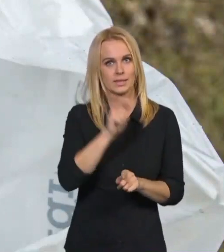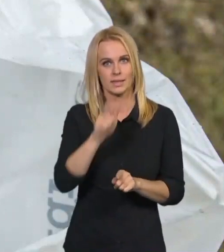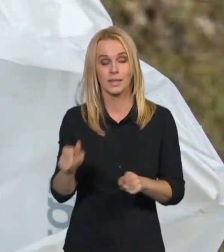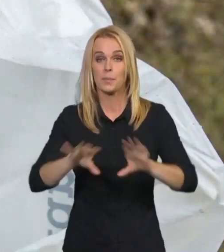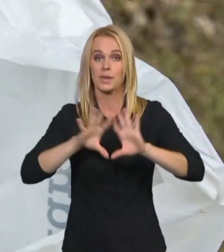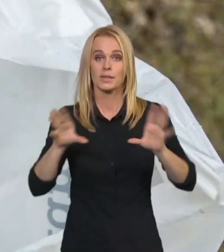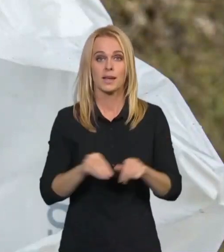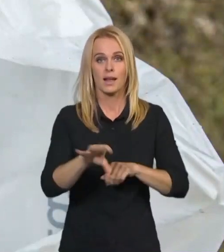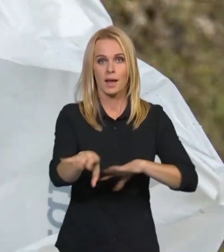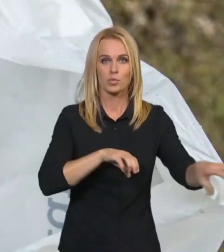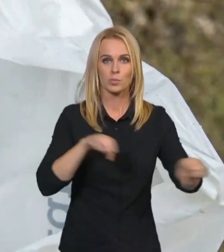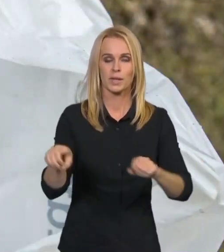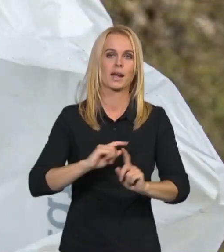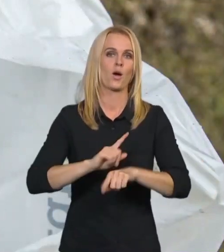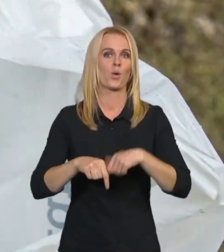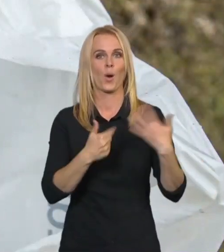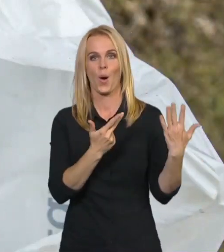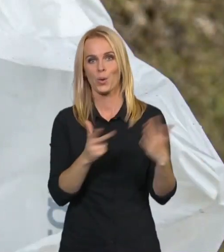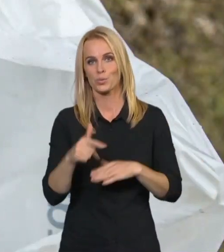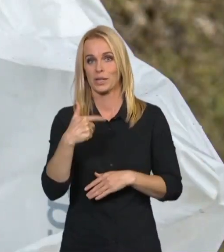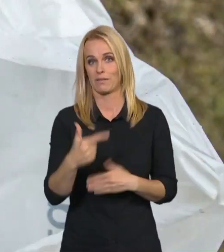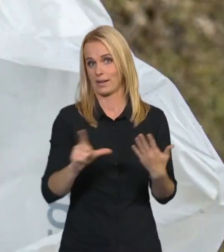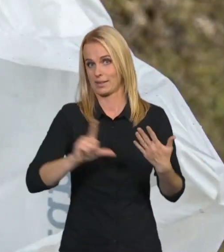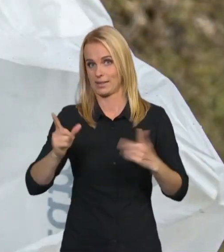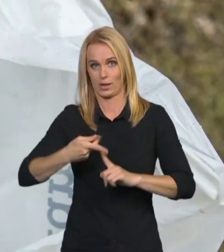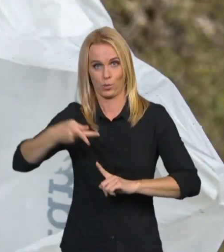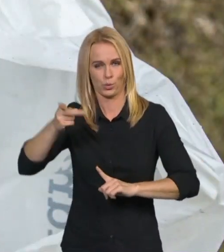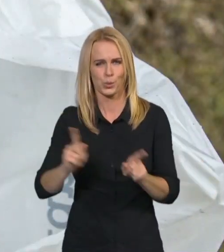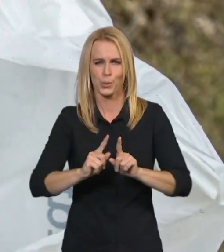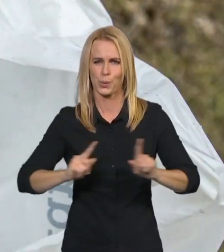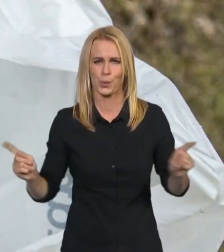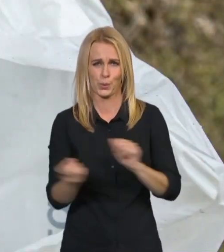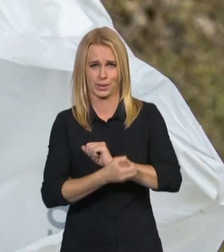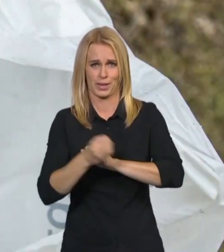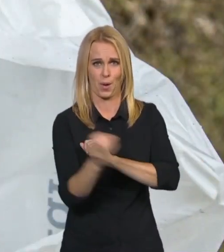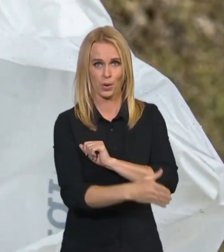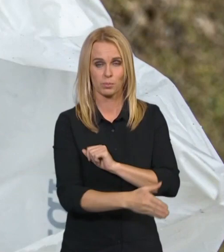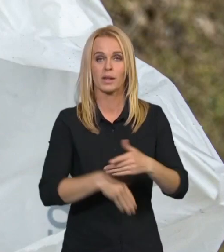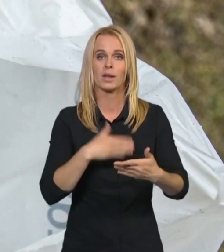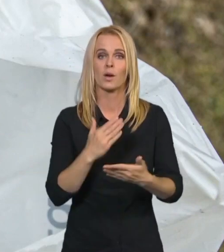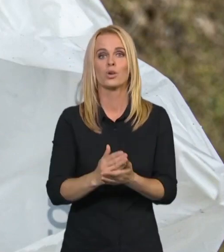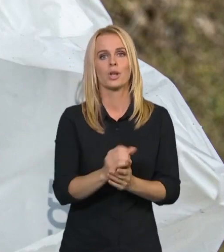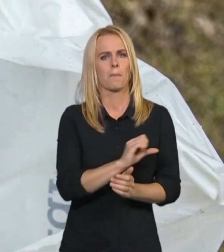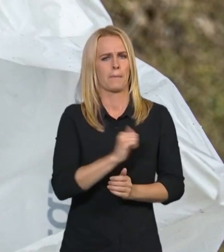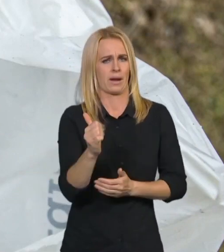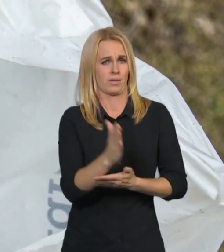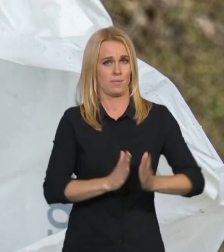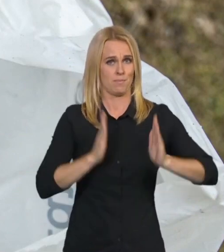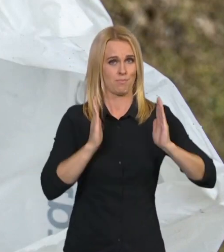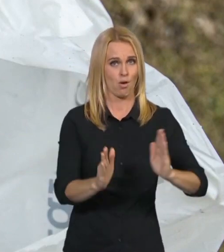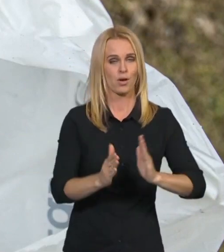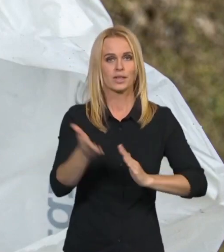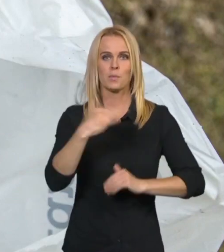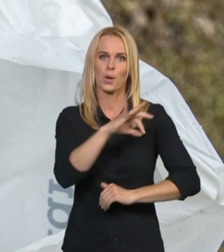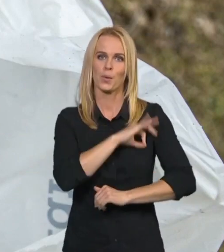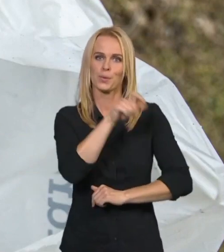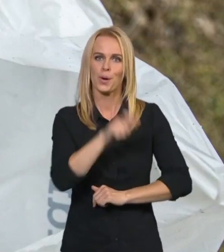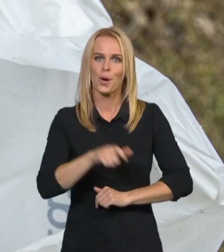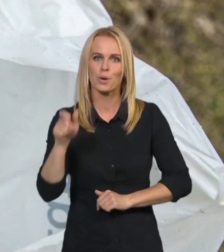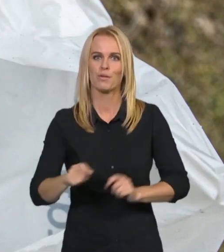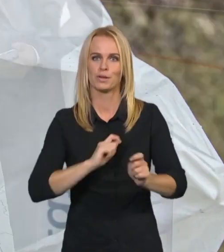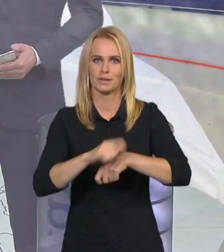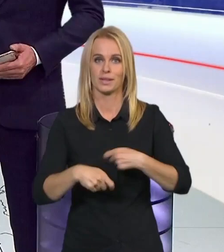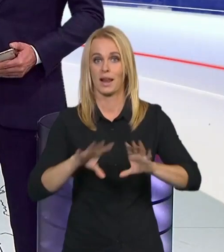sbírali na 827 tun nejrůznějšího odpadu. Jak už jsme říkali, jenom během prvního pololetí uspořádali dobrovolníci